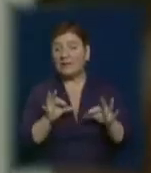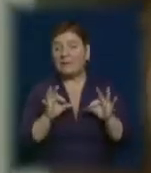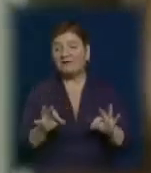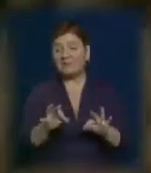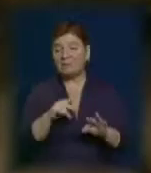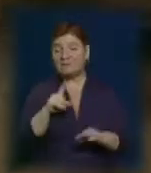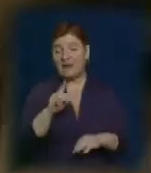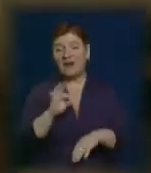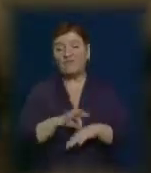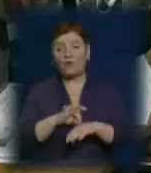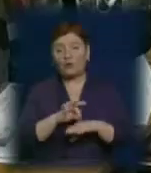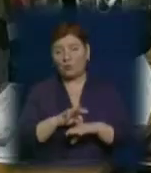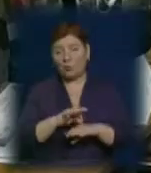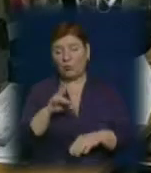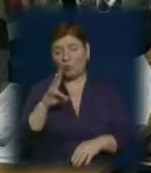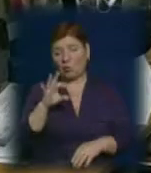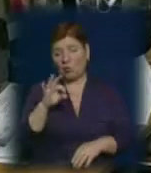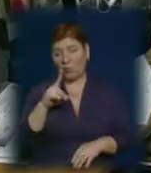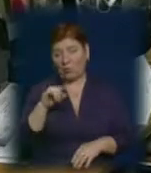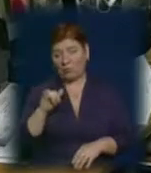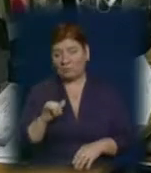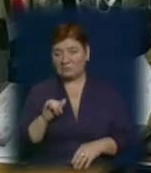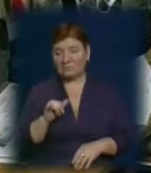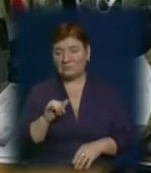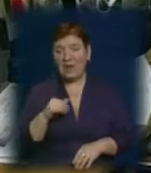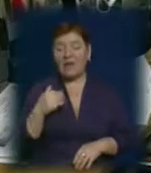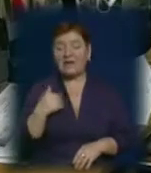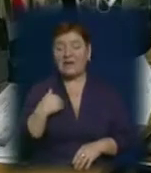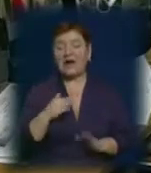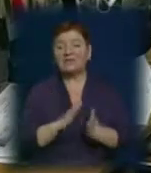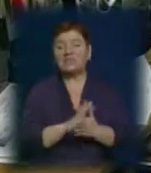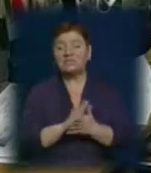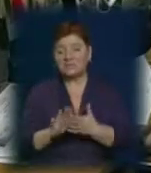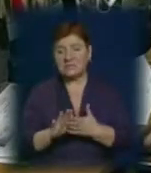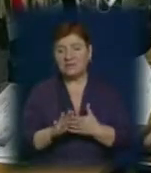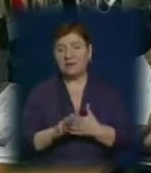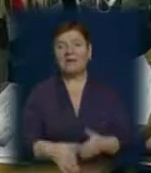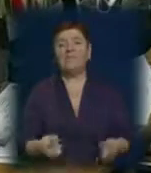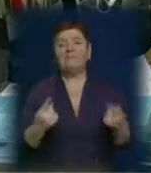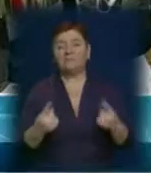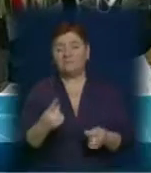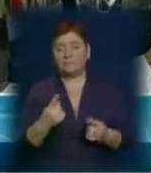догляду за хворою кінцівкою. Більший об'єм роботи пройшов. Я відчуваю, що